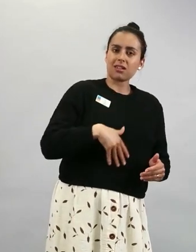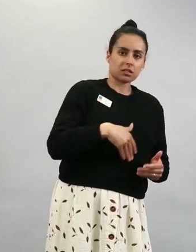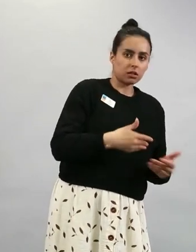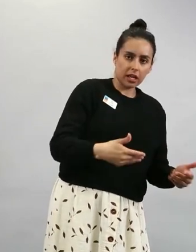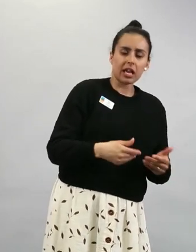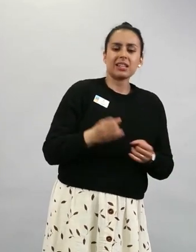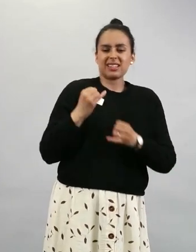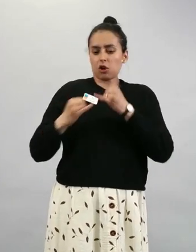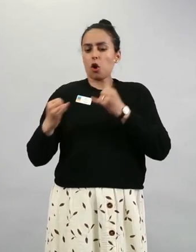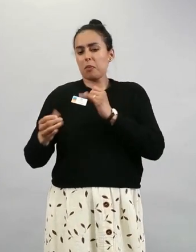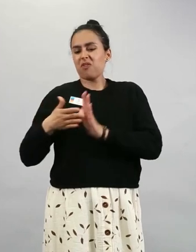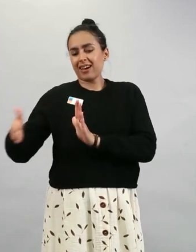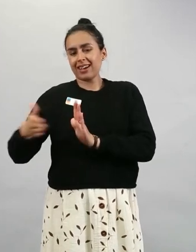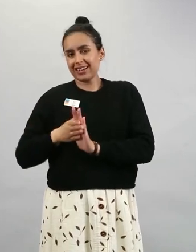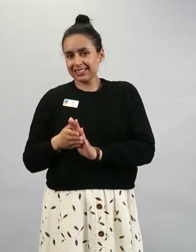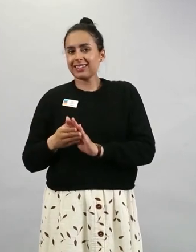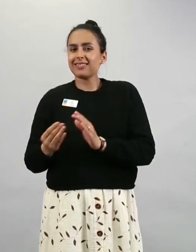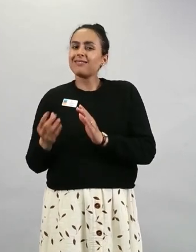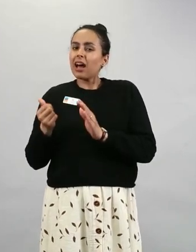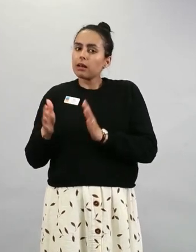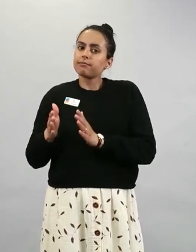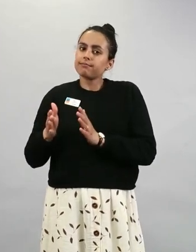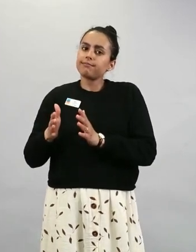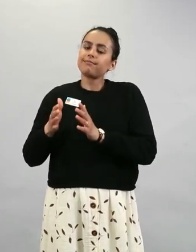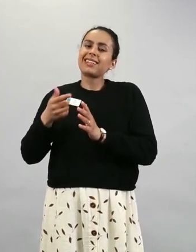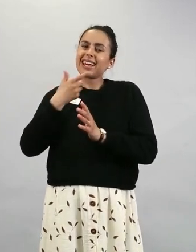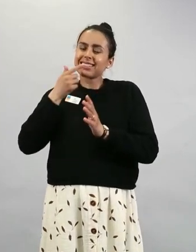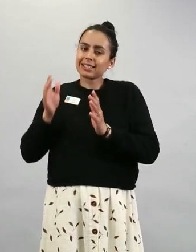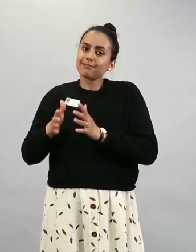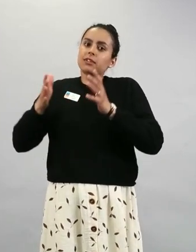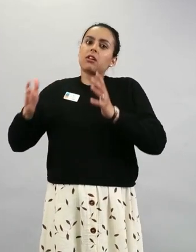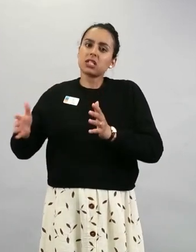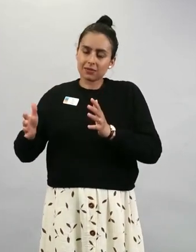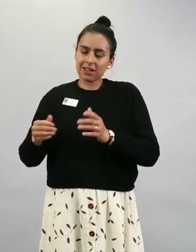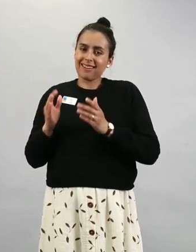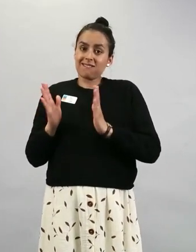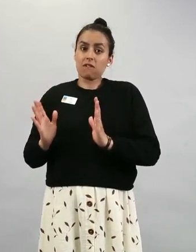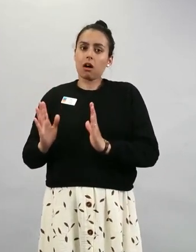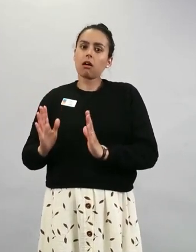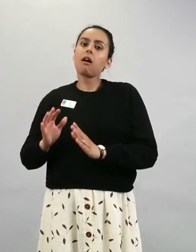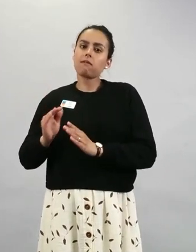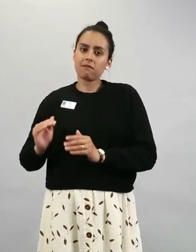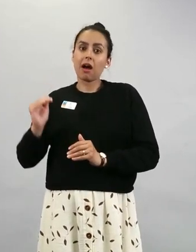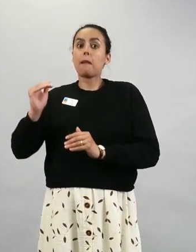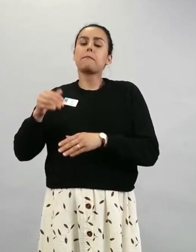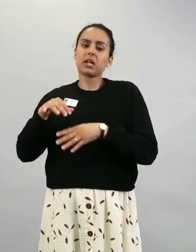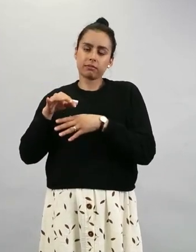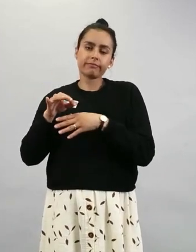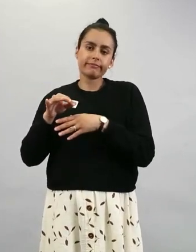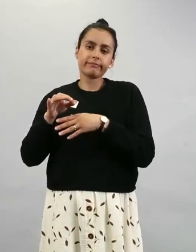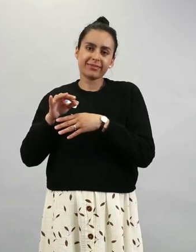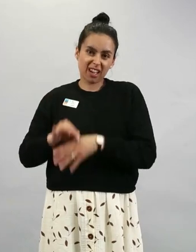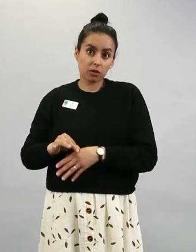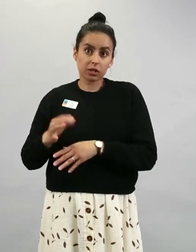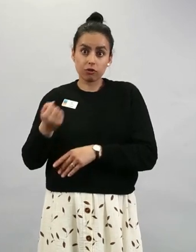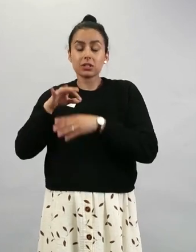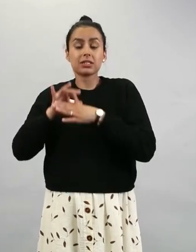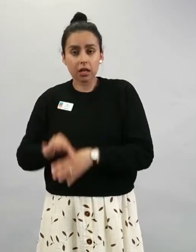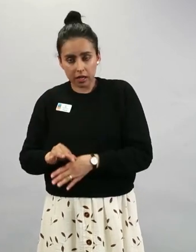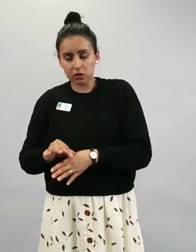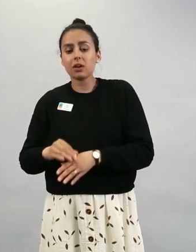riski vakavampaan koronatautiin ja myöskin riskiä syntyvälle lapselle. Tästä